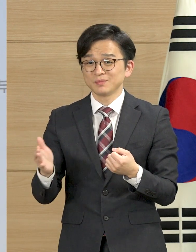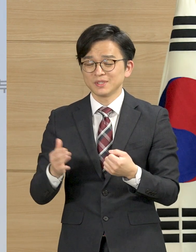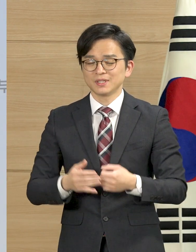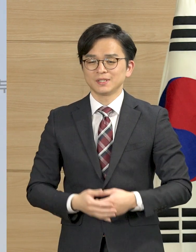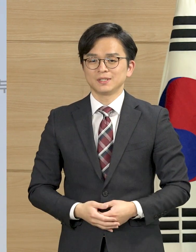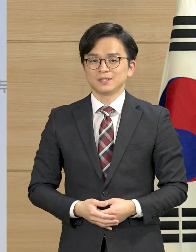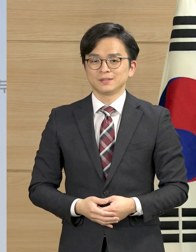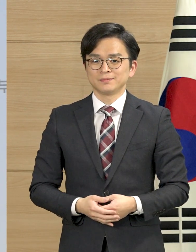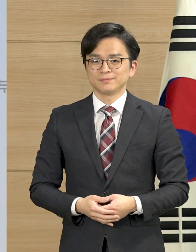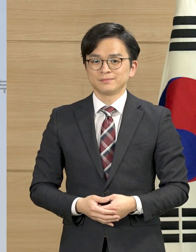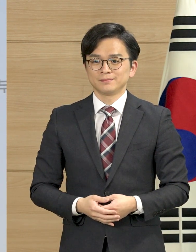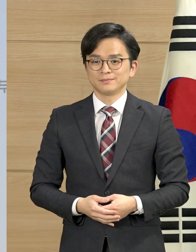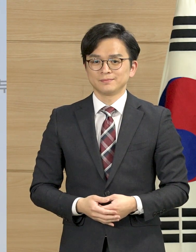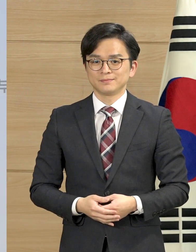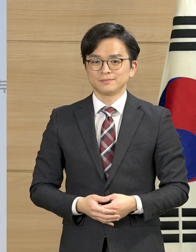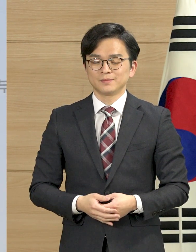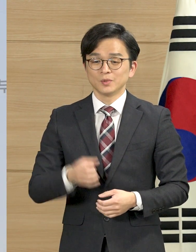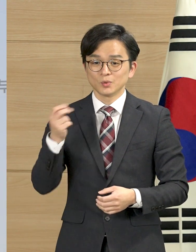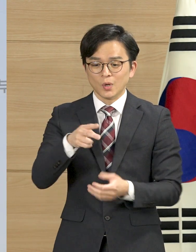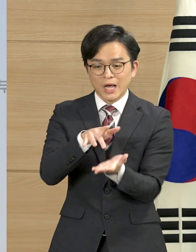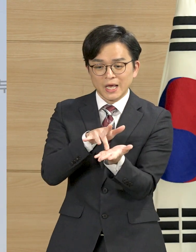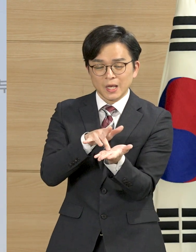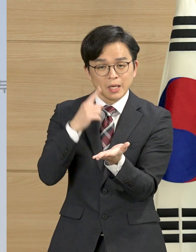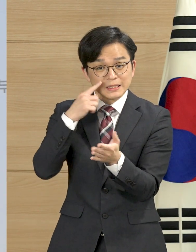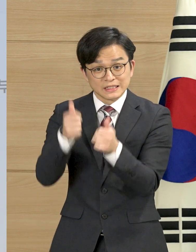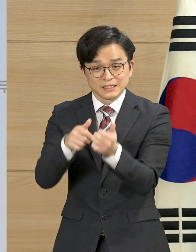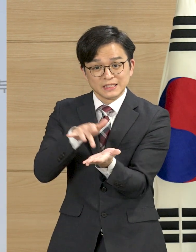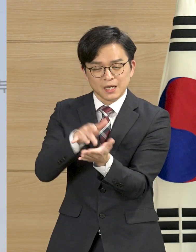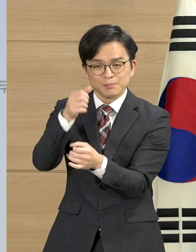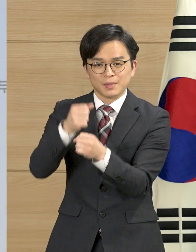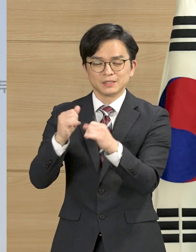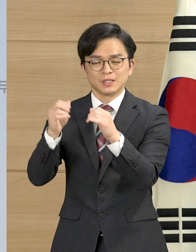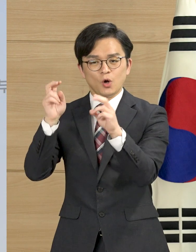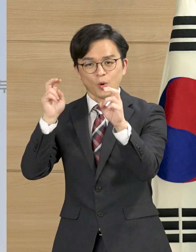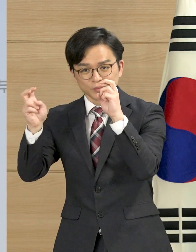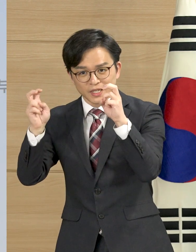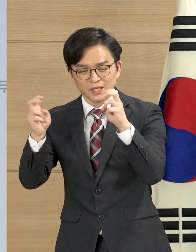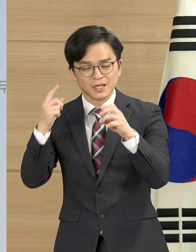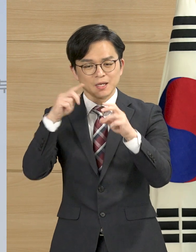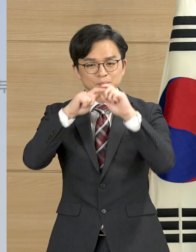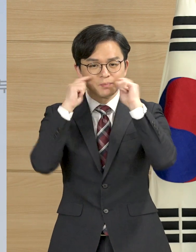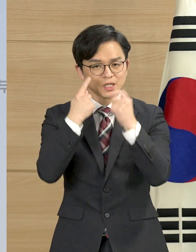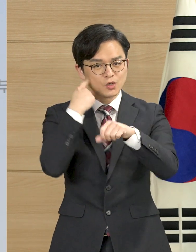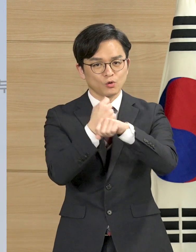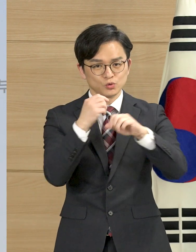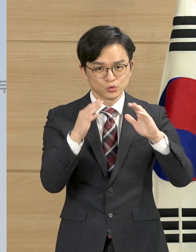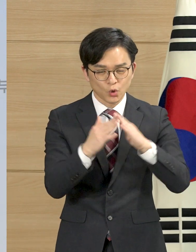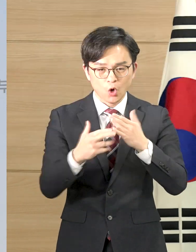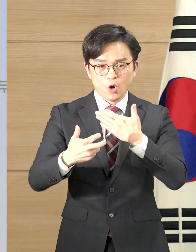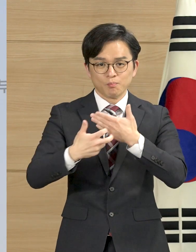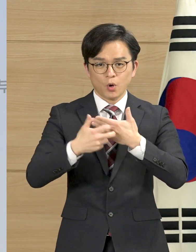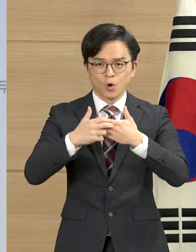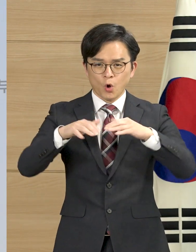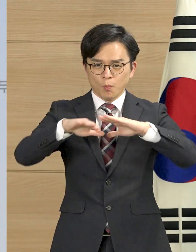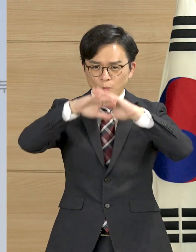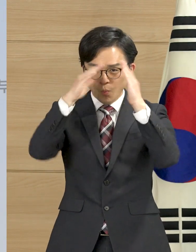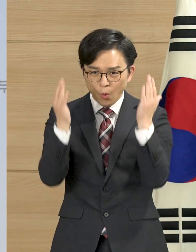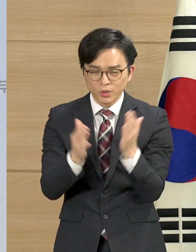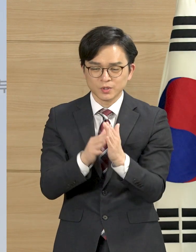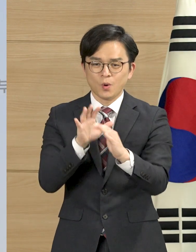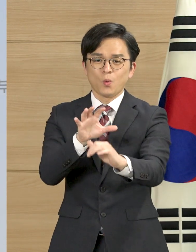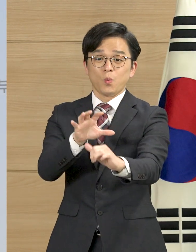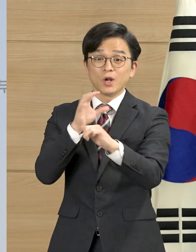많습니다. 많습니다. 생산업체, 민간검사기관, 연구소, 병원 등 모든